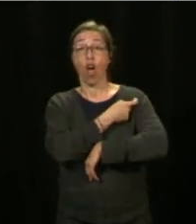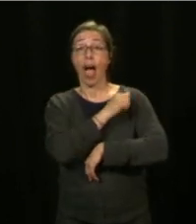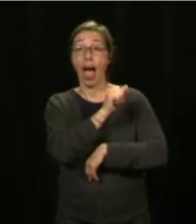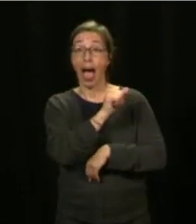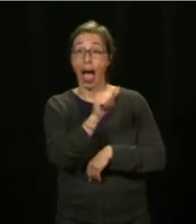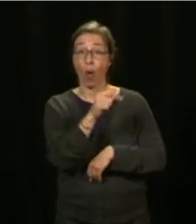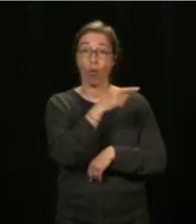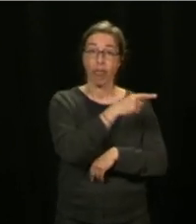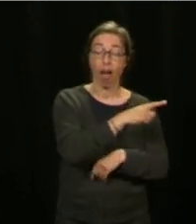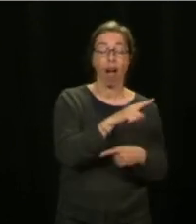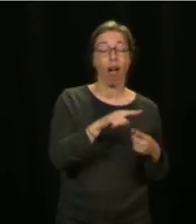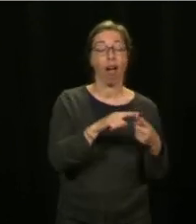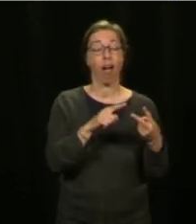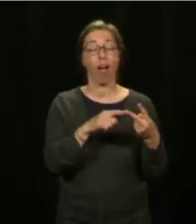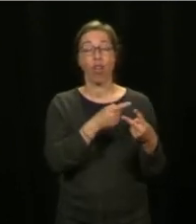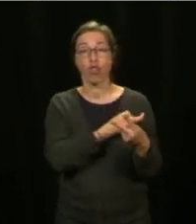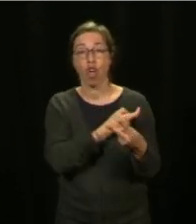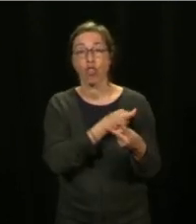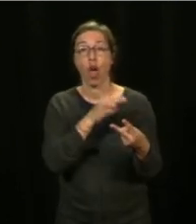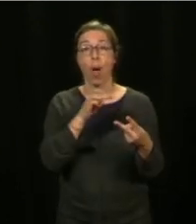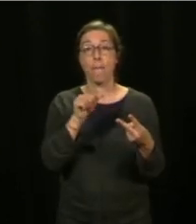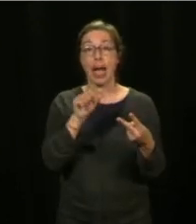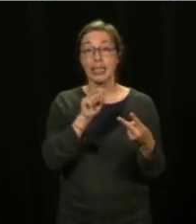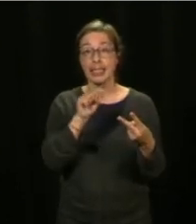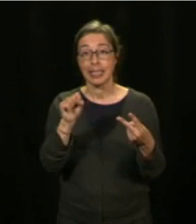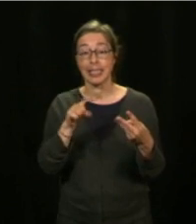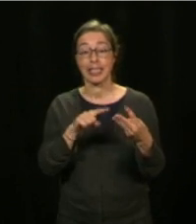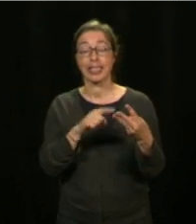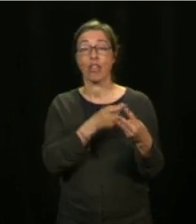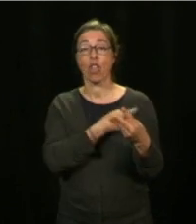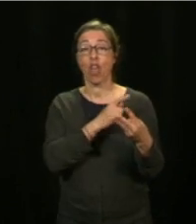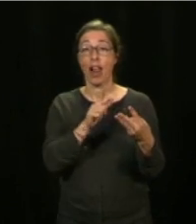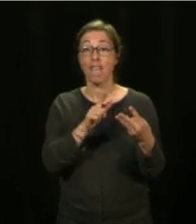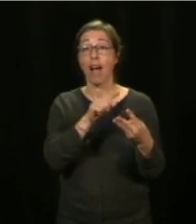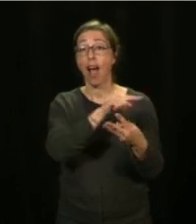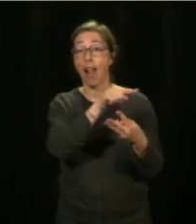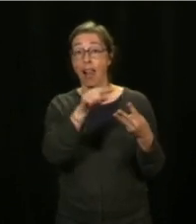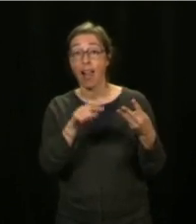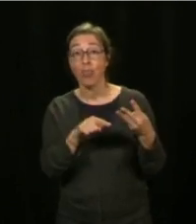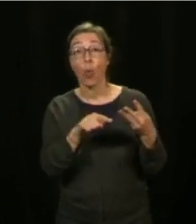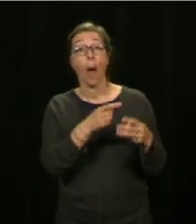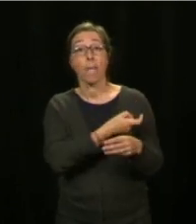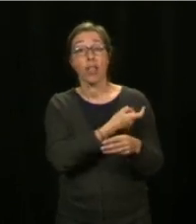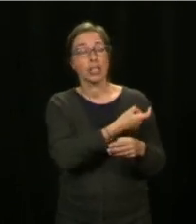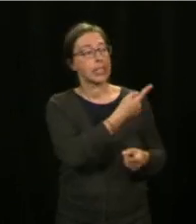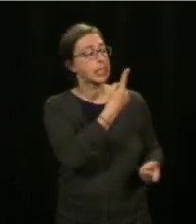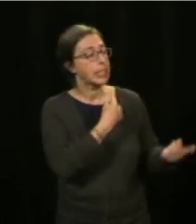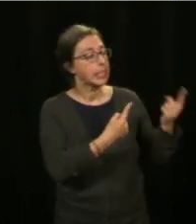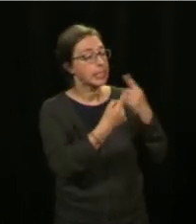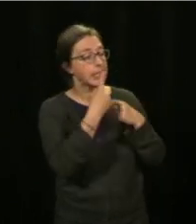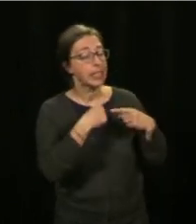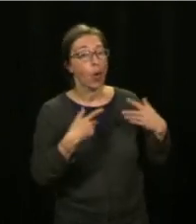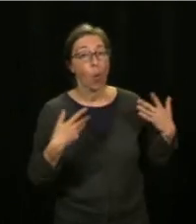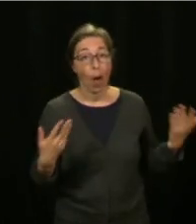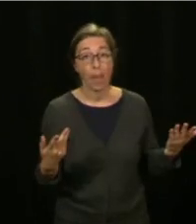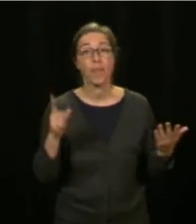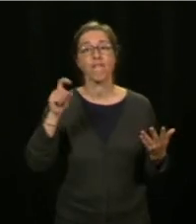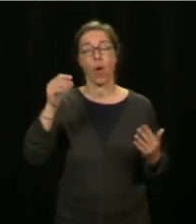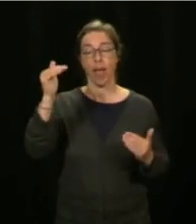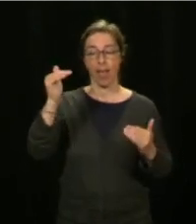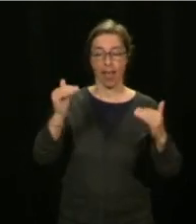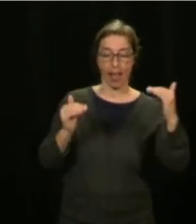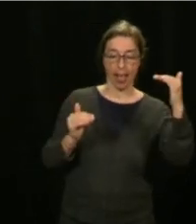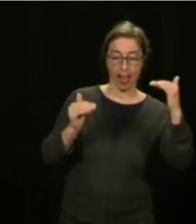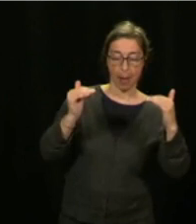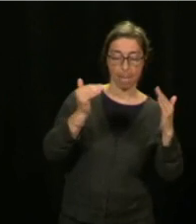le docteur Litvak, ce qu nous disent toujours, il y un équilibre entre les mesures sanitaires et la vaccination. Plus on est capable de